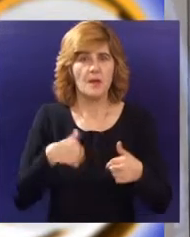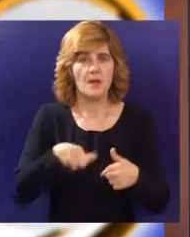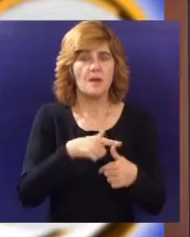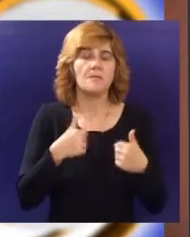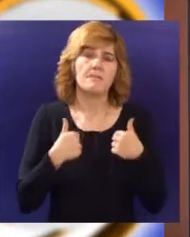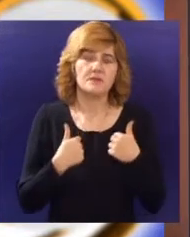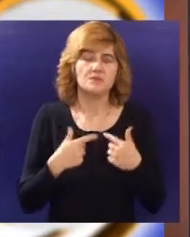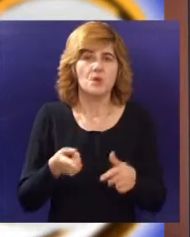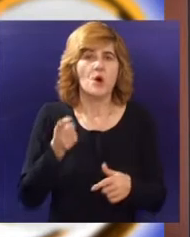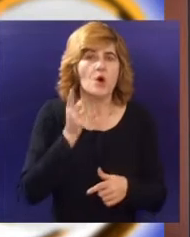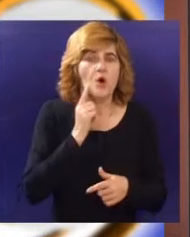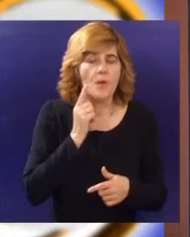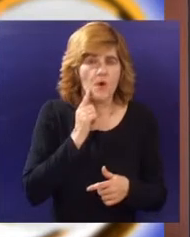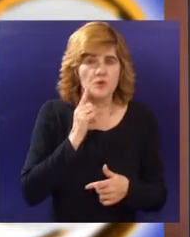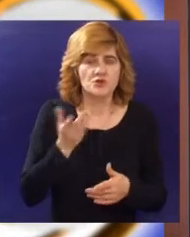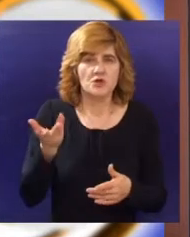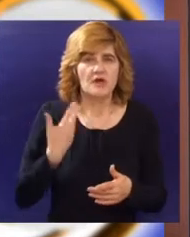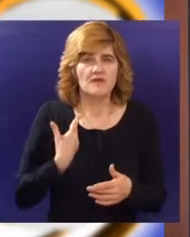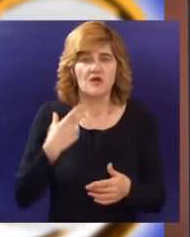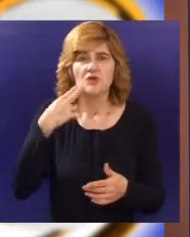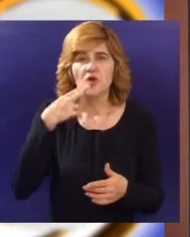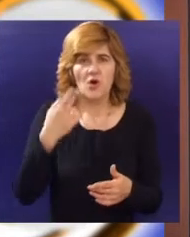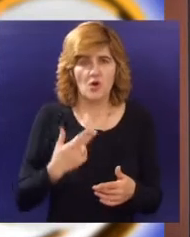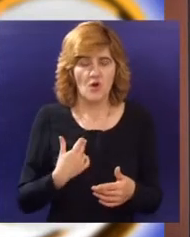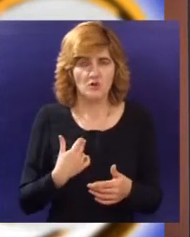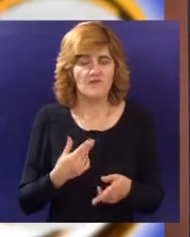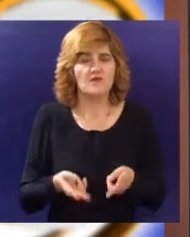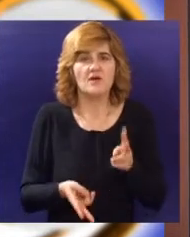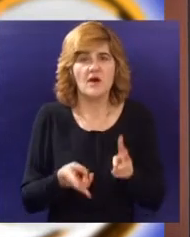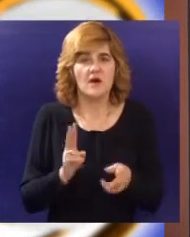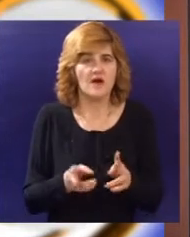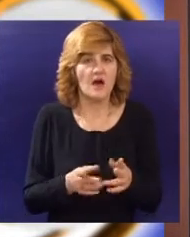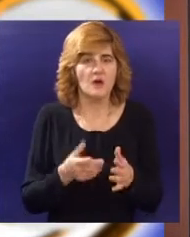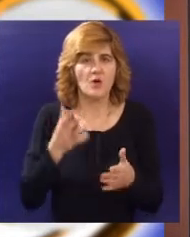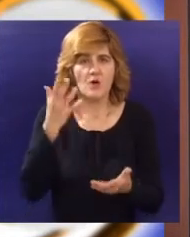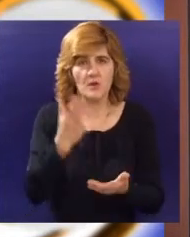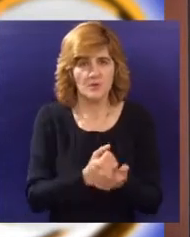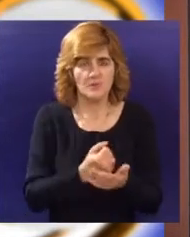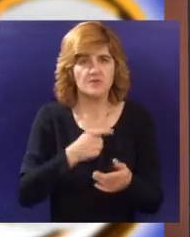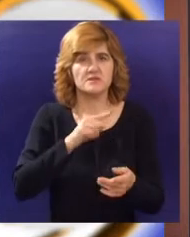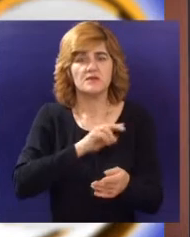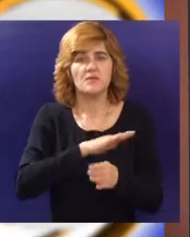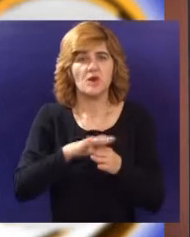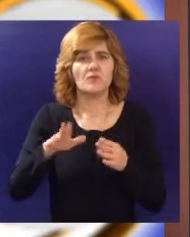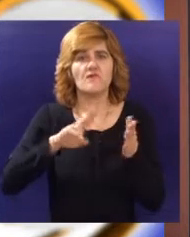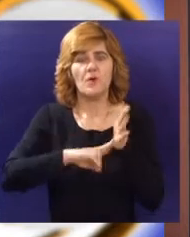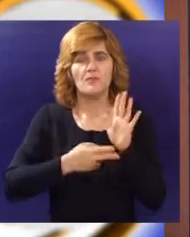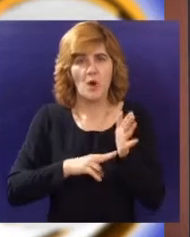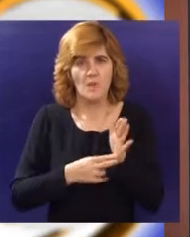mi pokušali dati odgovore na koji način prevazići probleme